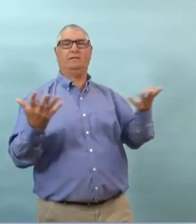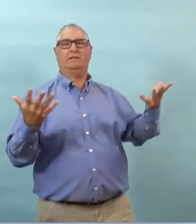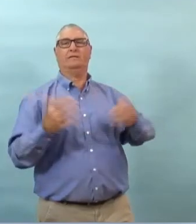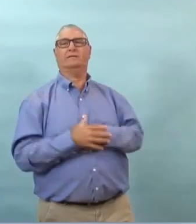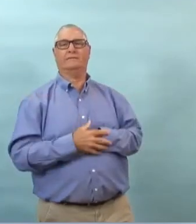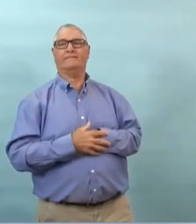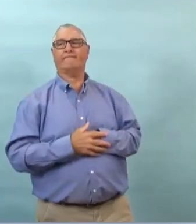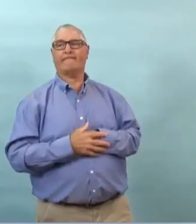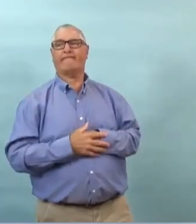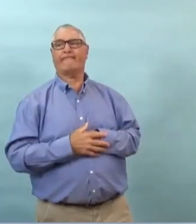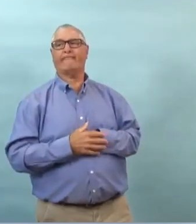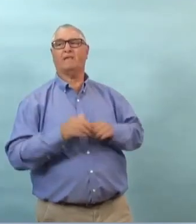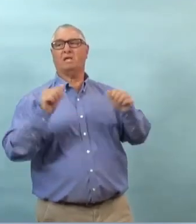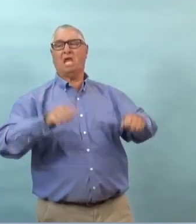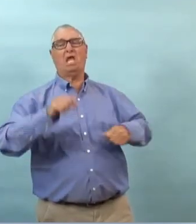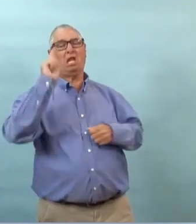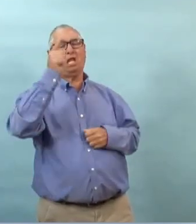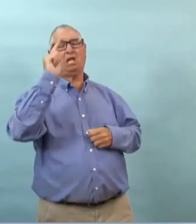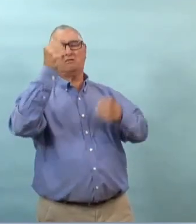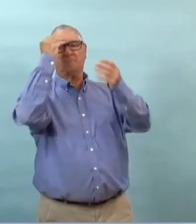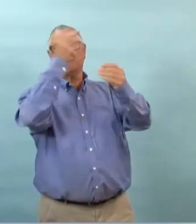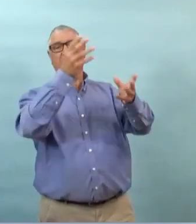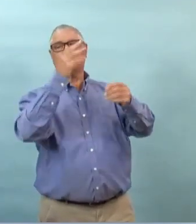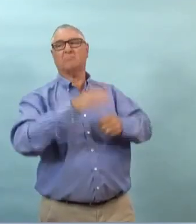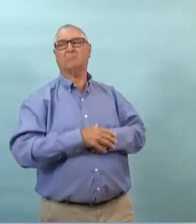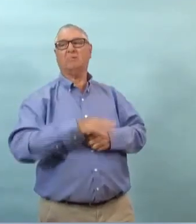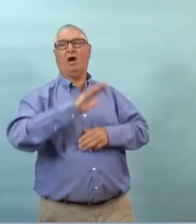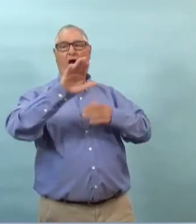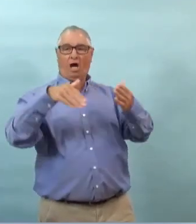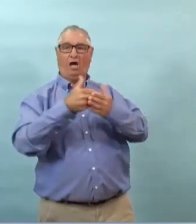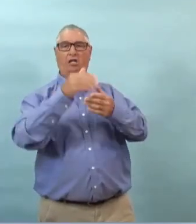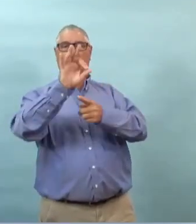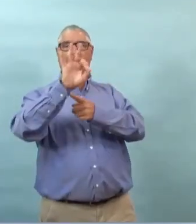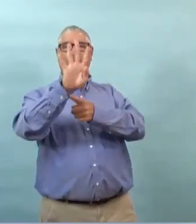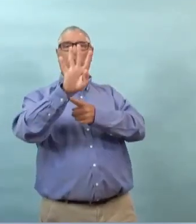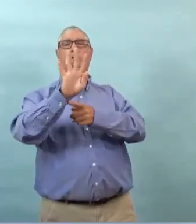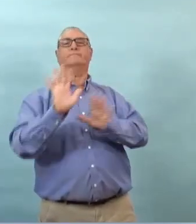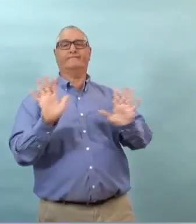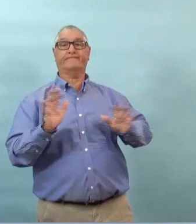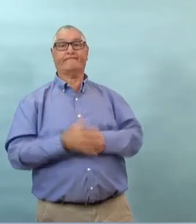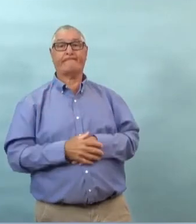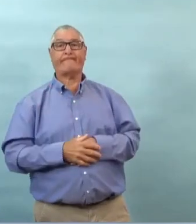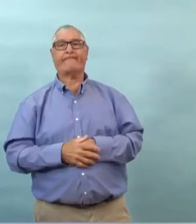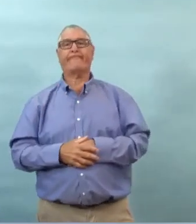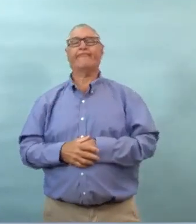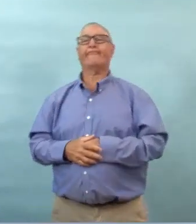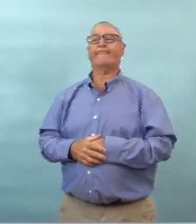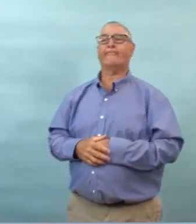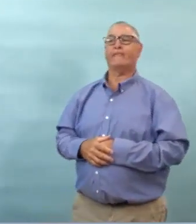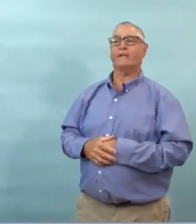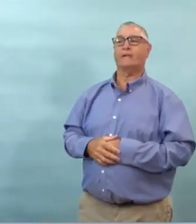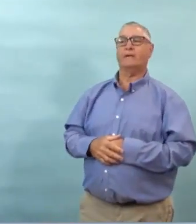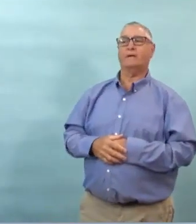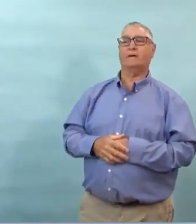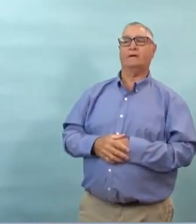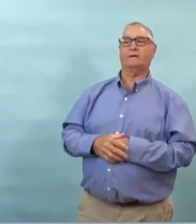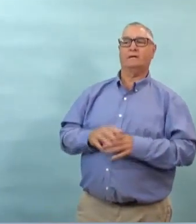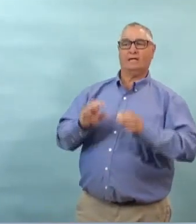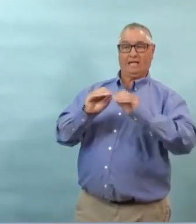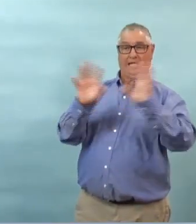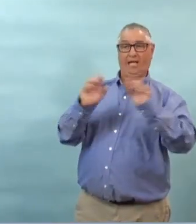mais je peux certainement faire un suivi sur les autres cas parmi les 94 cas au total